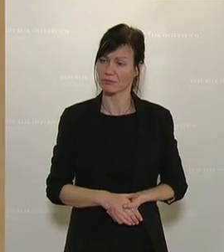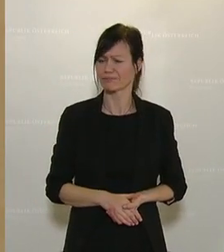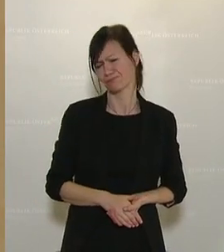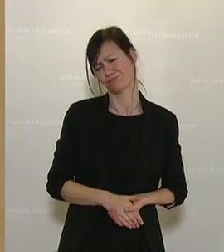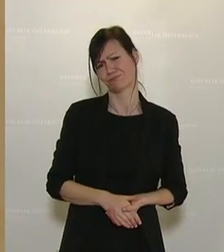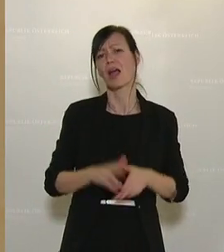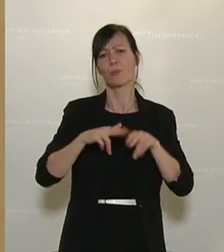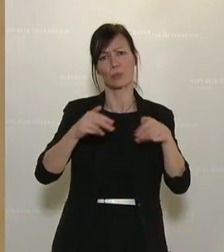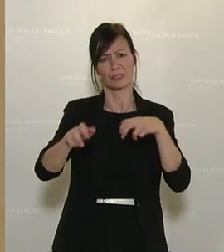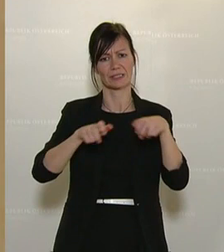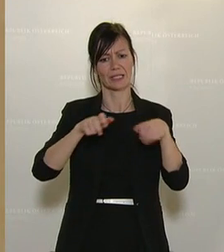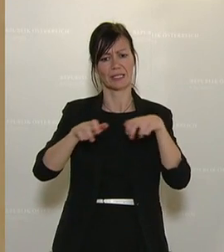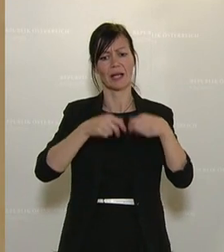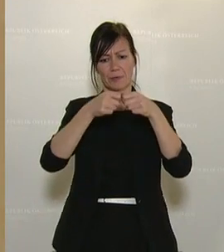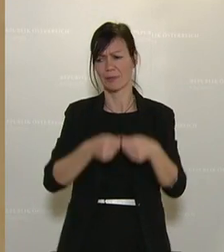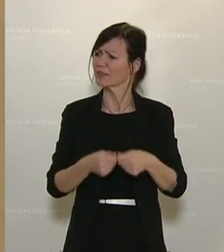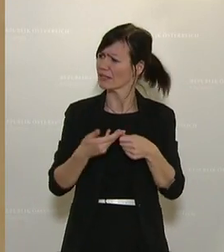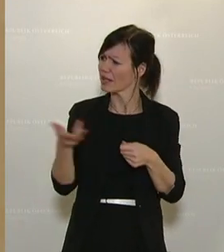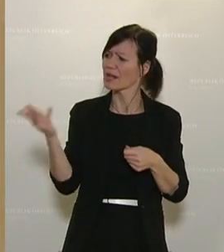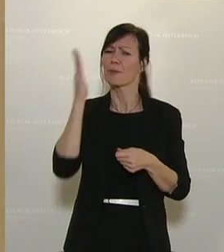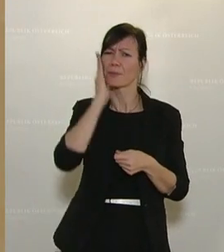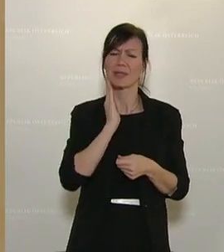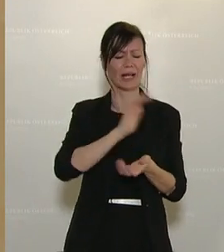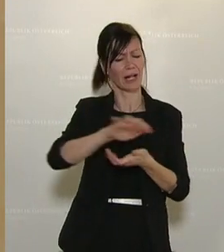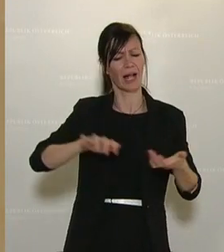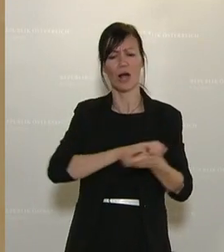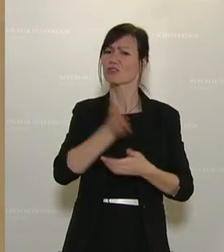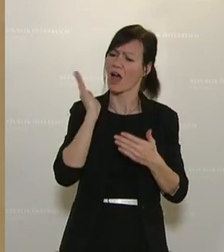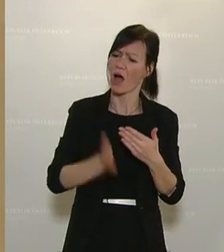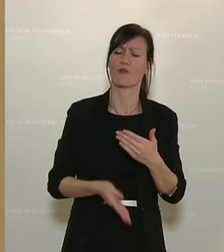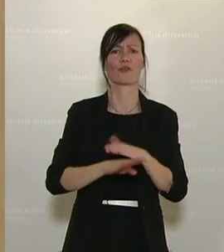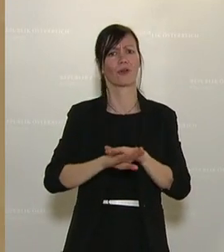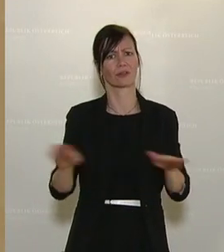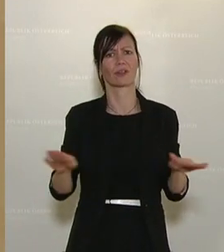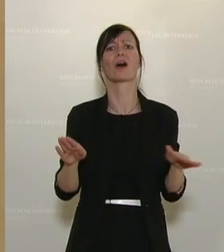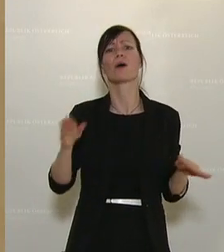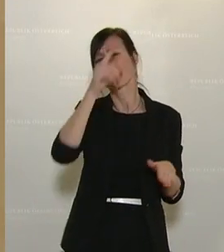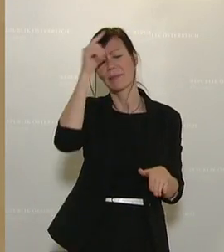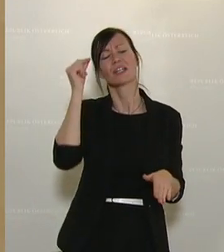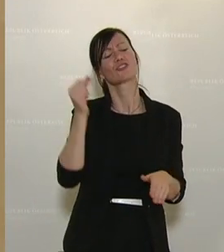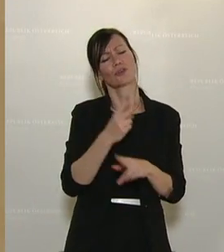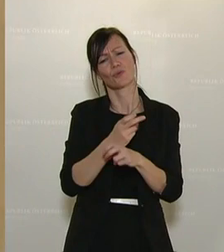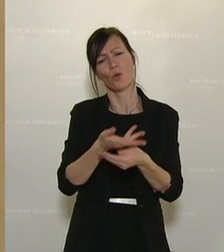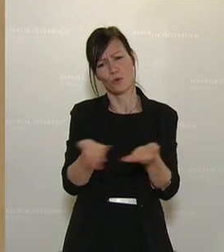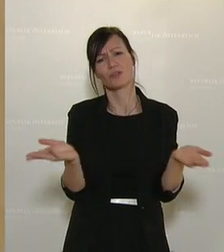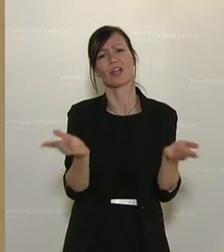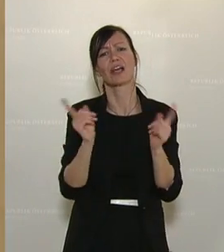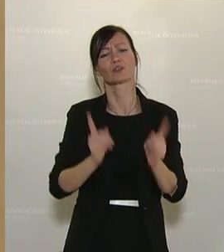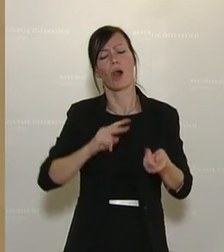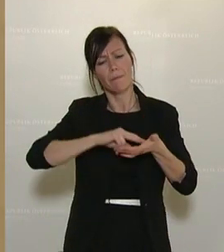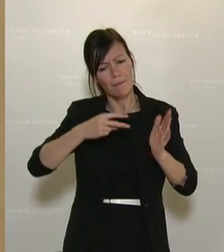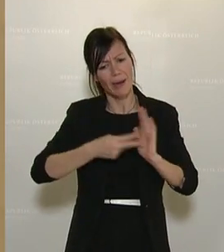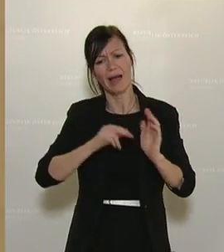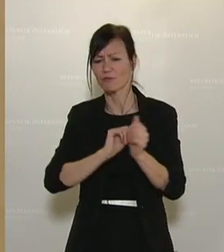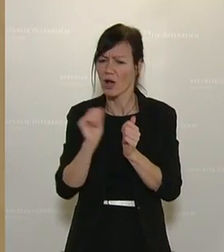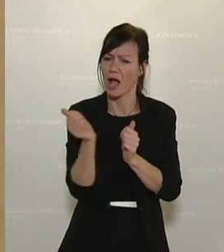Mitglieder der Bundesregierung, beenden Sie bitte sofort dieses Chaos und ermöglichen Sie den Menschen in Österreich wieder ein planbares Leben mit